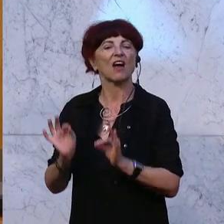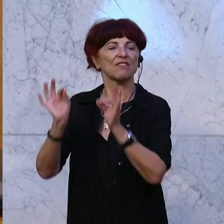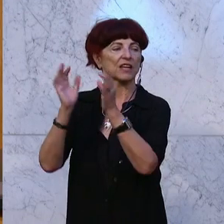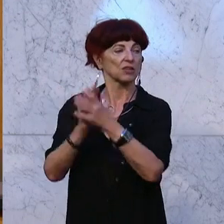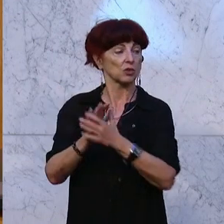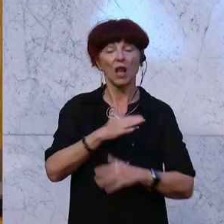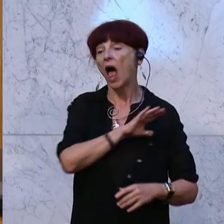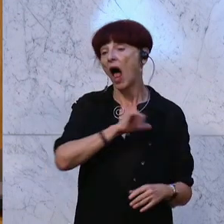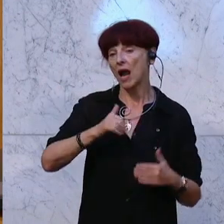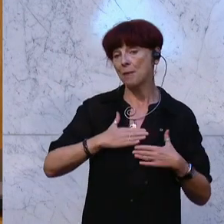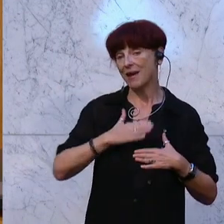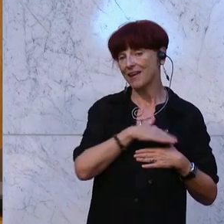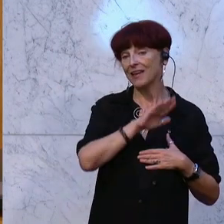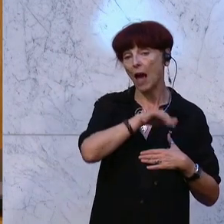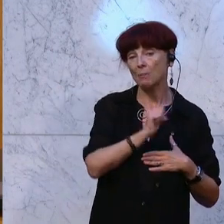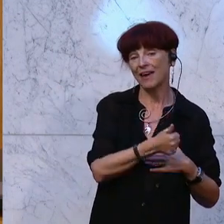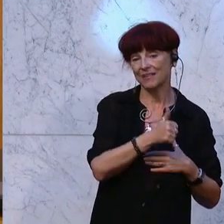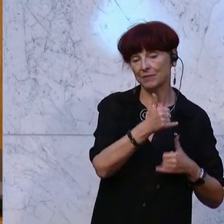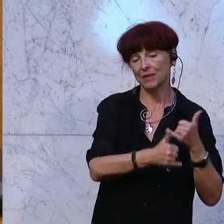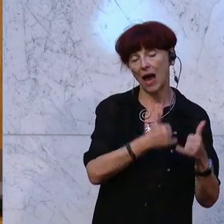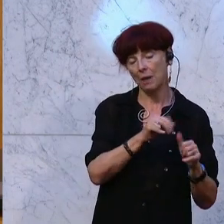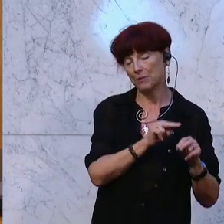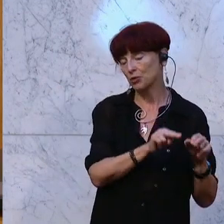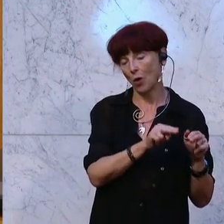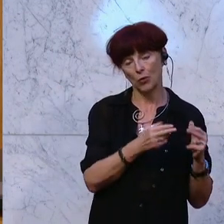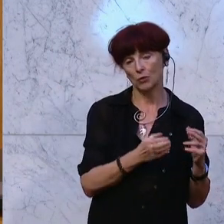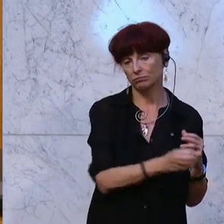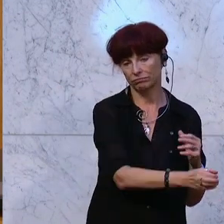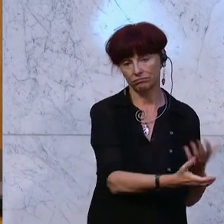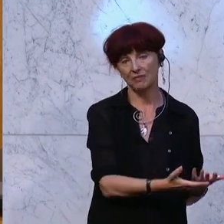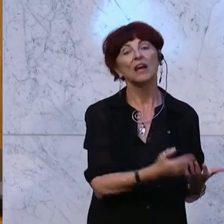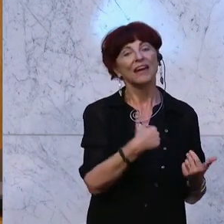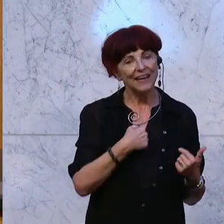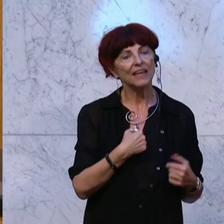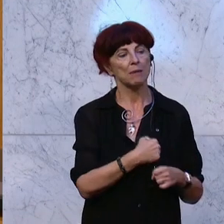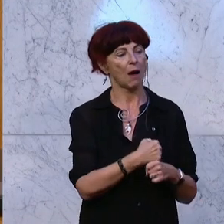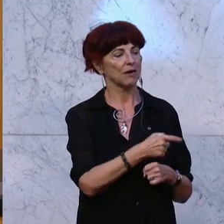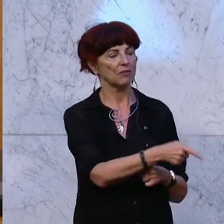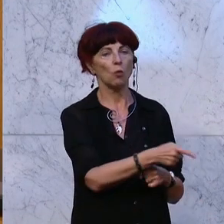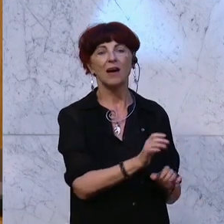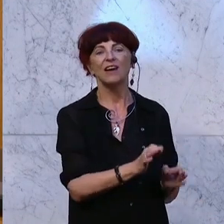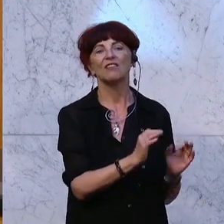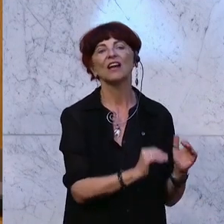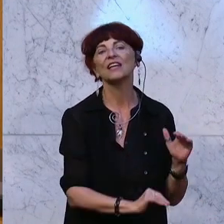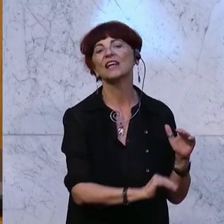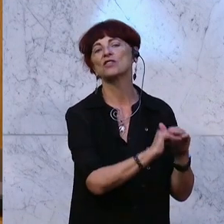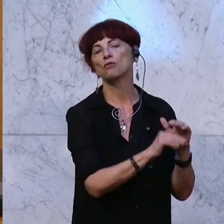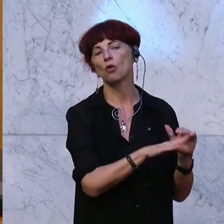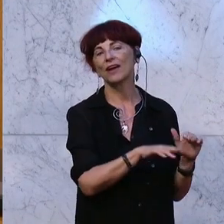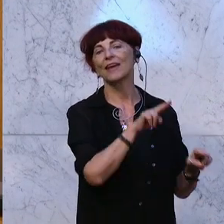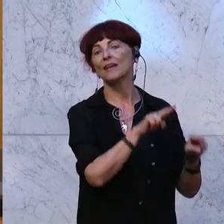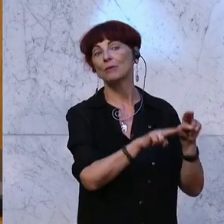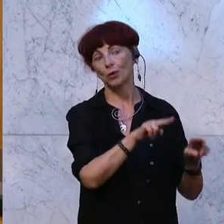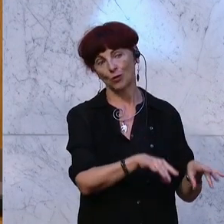Kinder waren ab dem ersten Lebensjahr in Betreuung. Und das habe ich natürlich nur getan, weil ich eine qualitätsvolle Kinderbetreuung gefunden